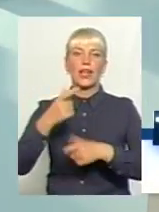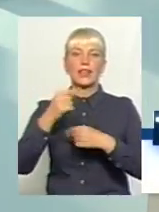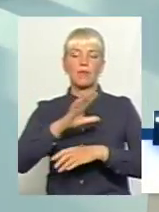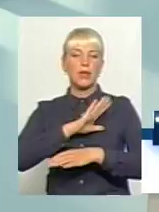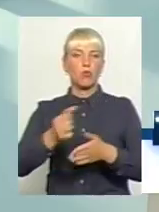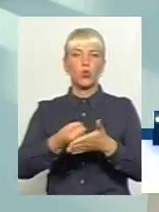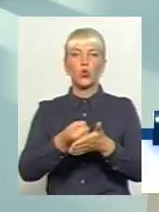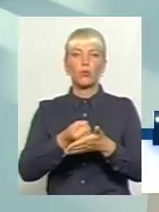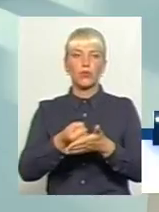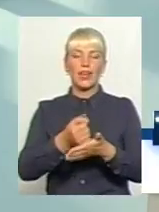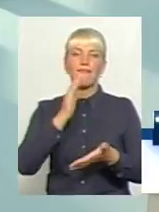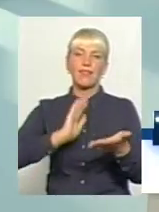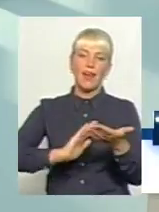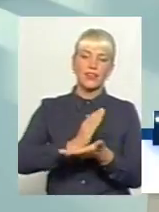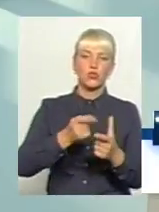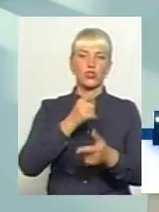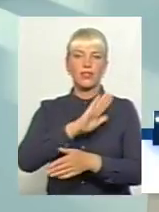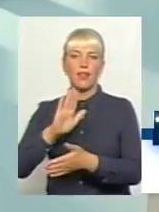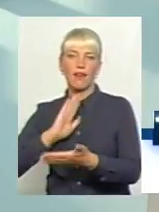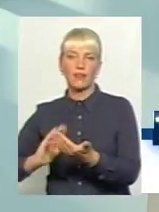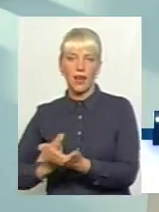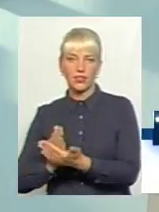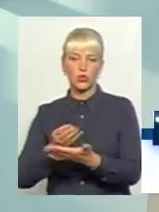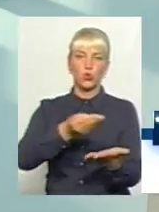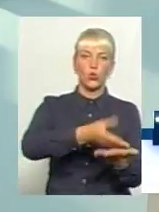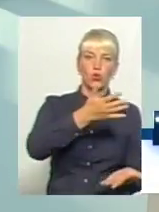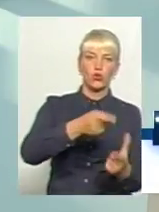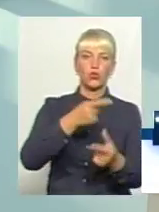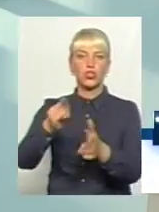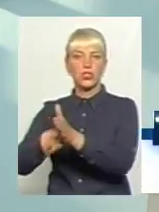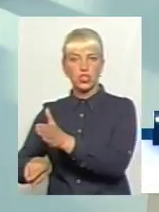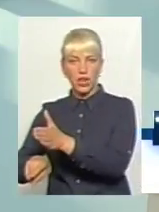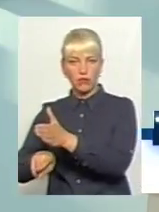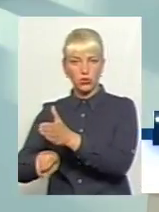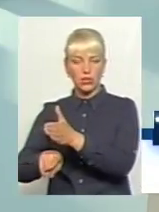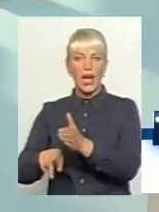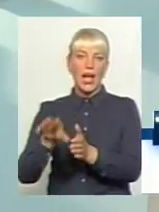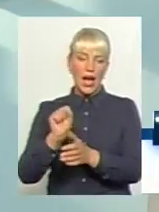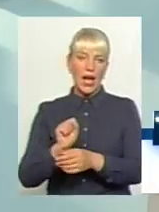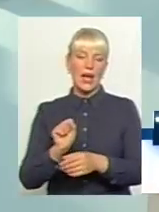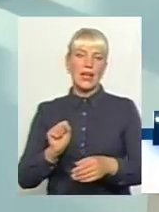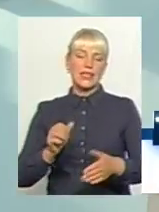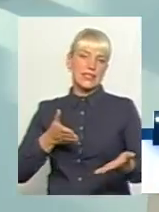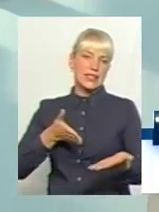вибіювання якісної чи неякісної, дорожчої чи дешевшої, а зайшов би